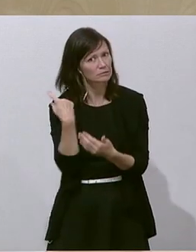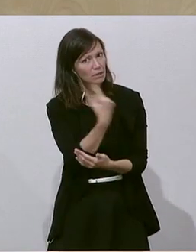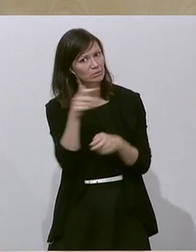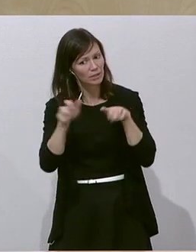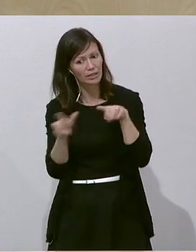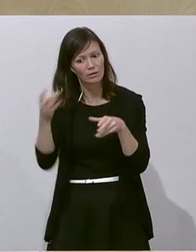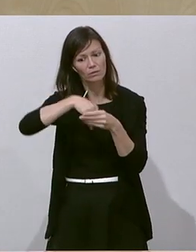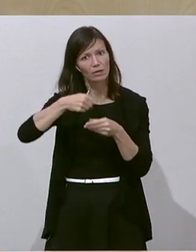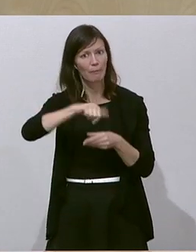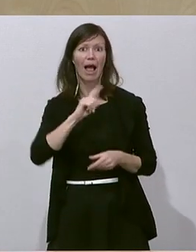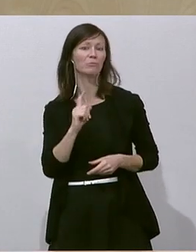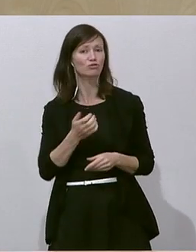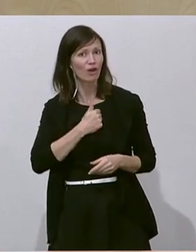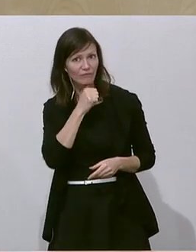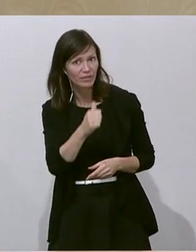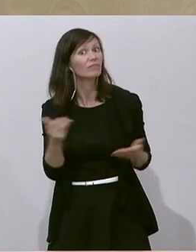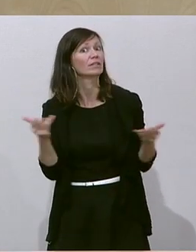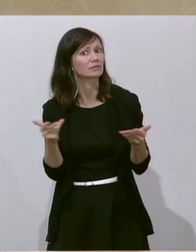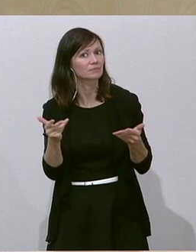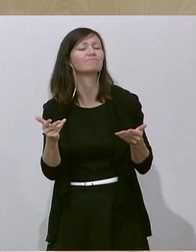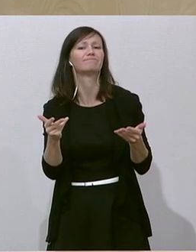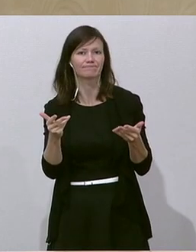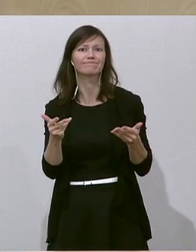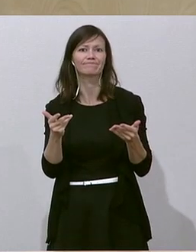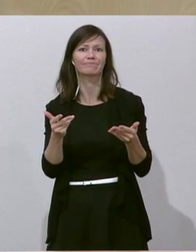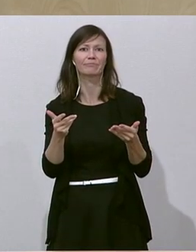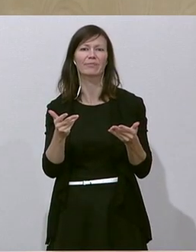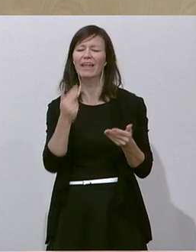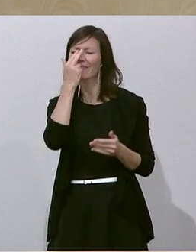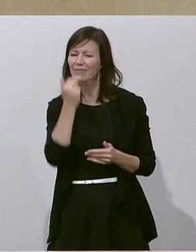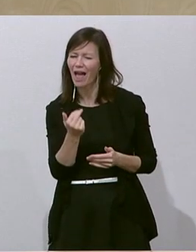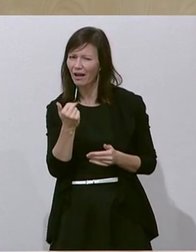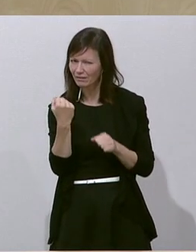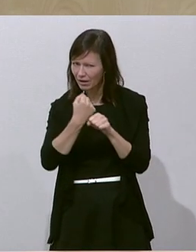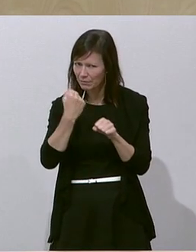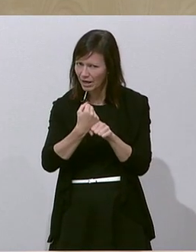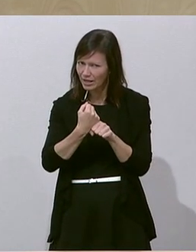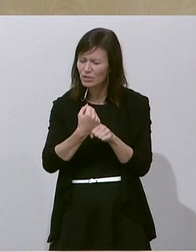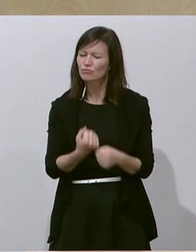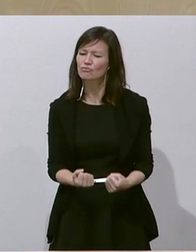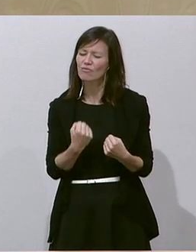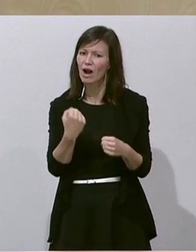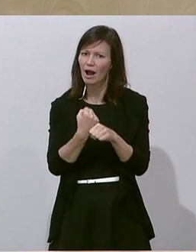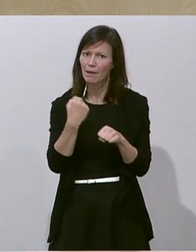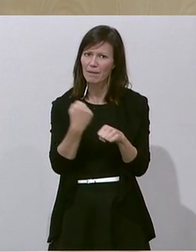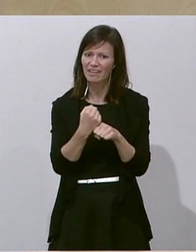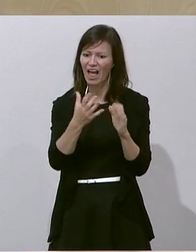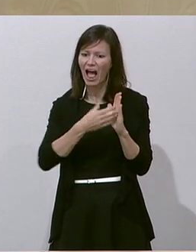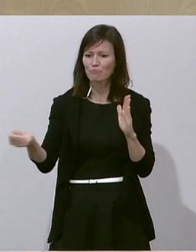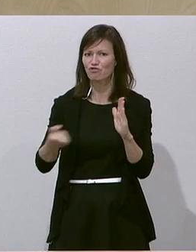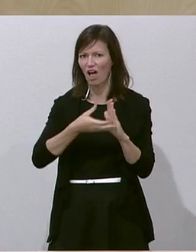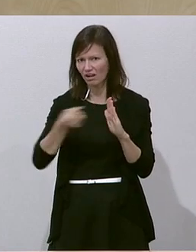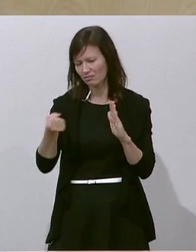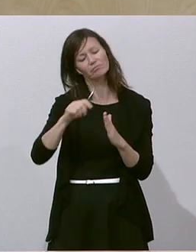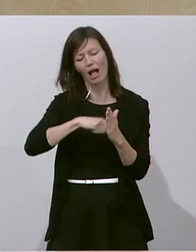ganz entscheidende Dinge. Wir werden also die Abschläge bei Nacht- und Schwerarbeitern abschaffen. Haben Sie über